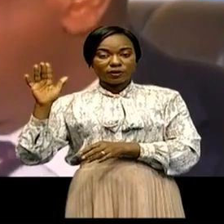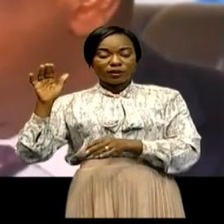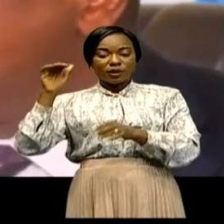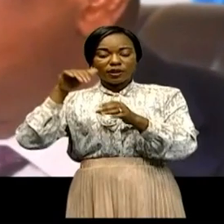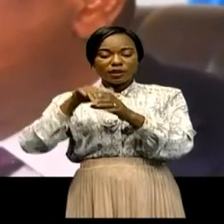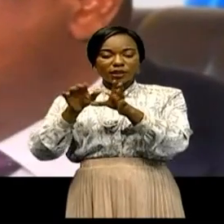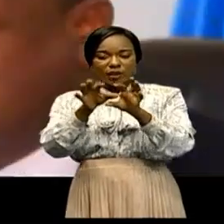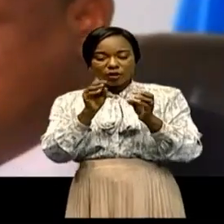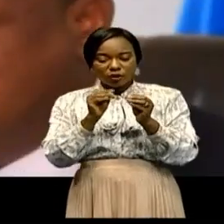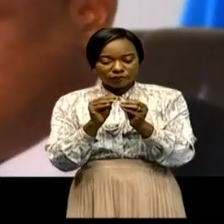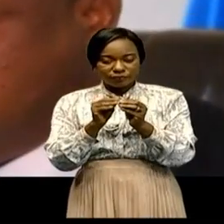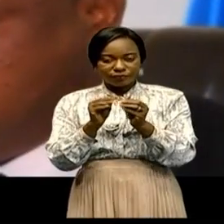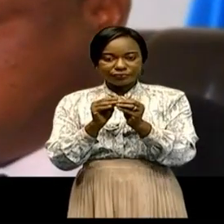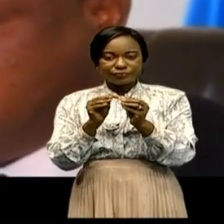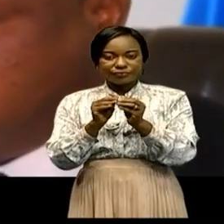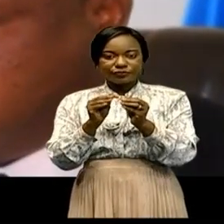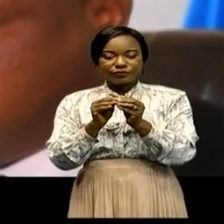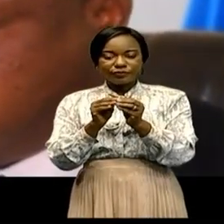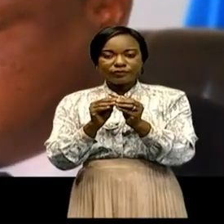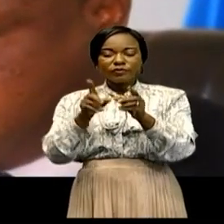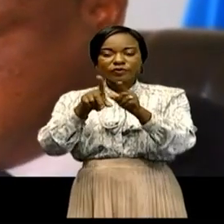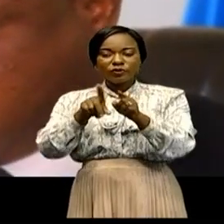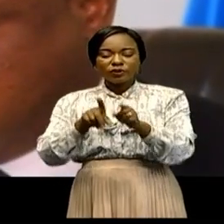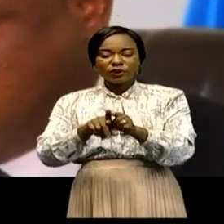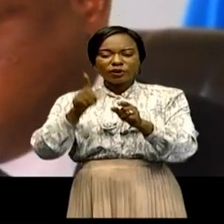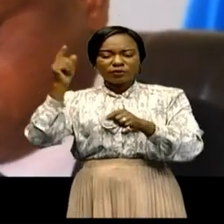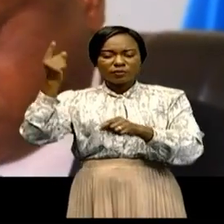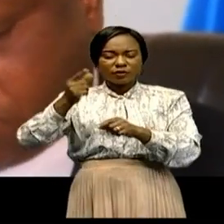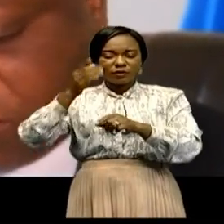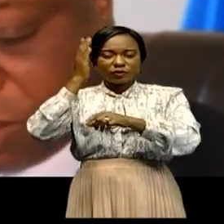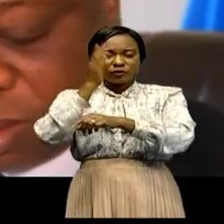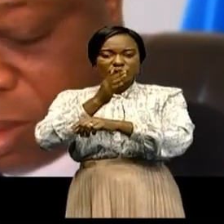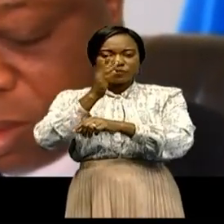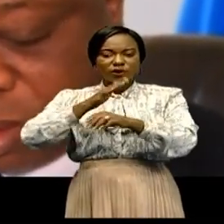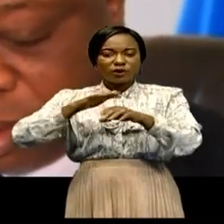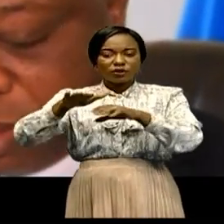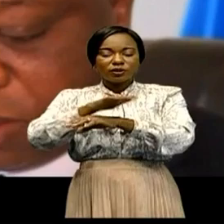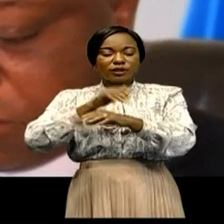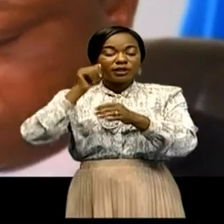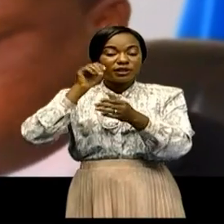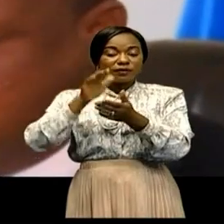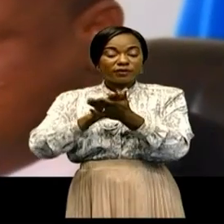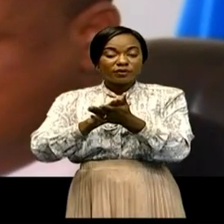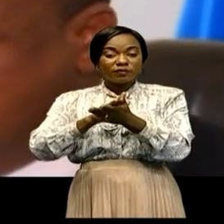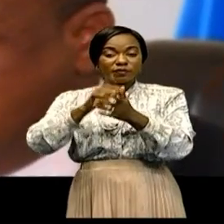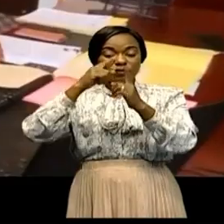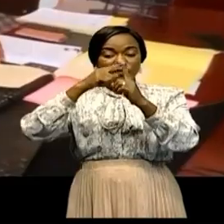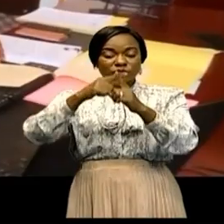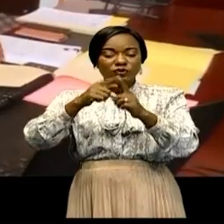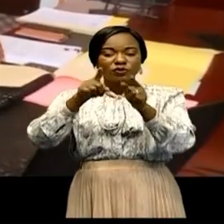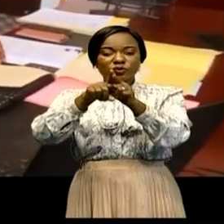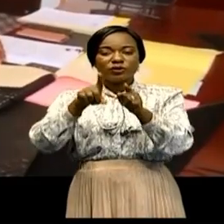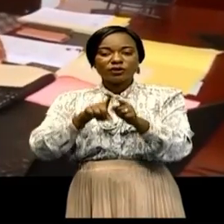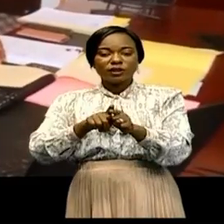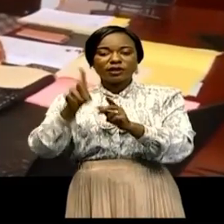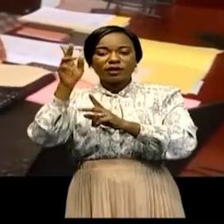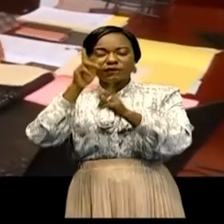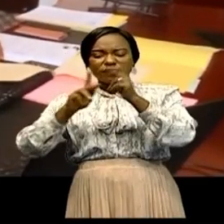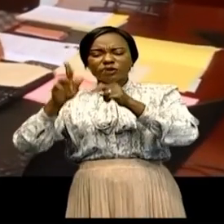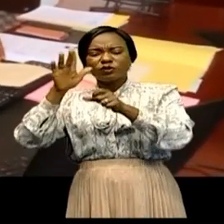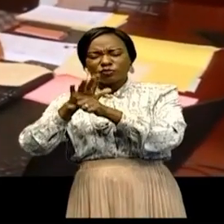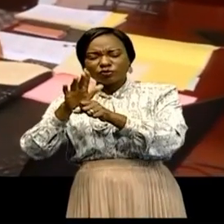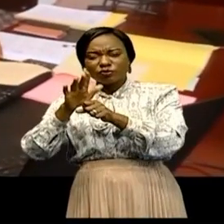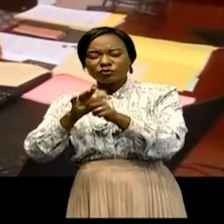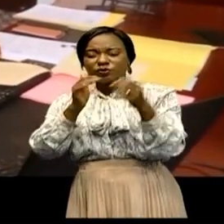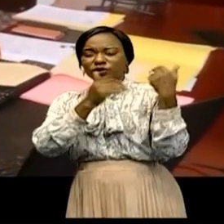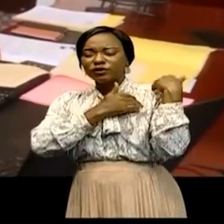Africa Business Forum et de la première conférence africaine sur la masculinité positive qui a connu la visite de plusieurs chefs